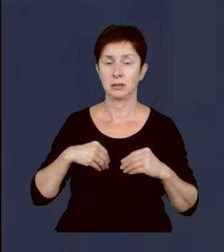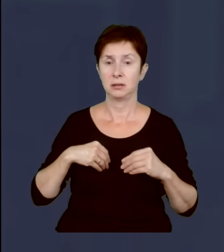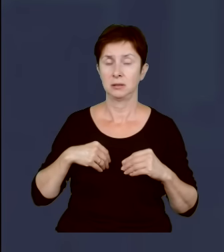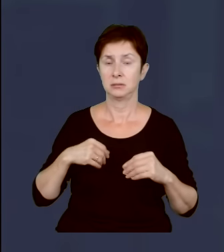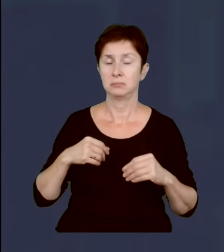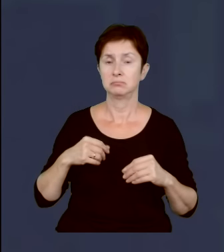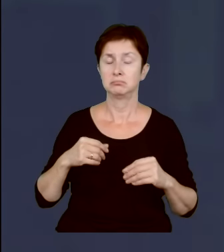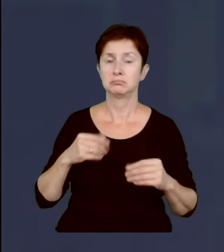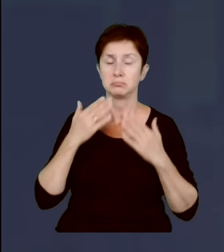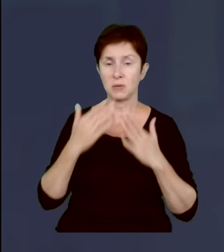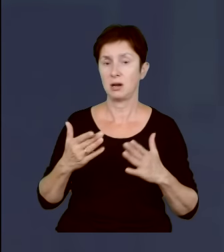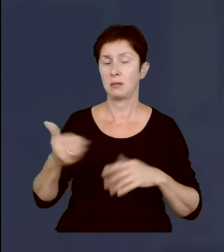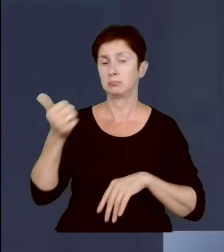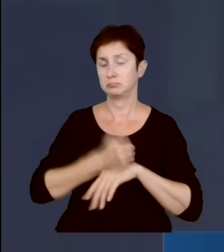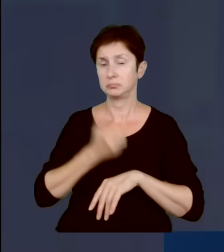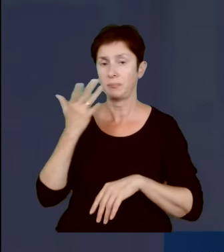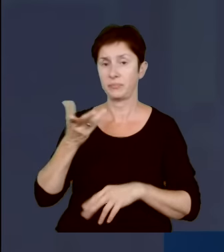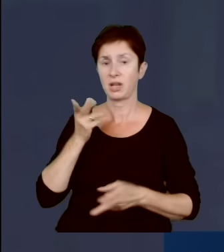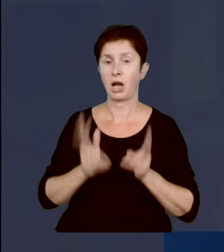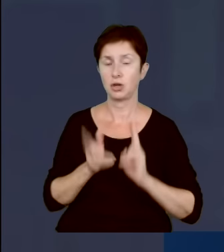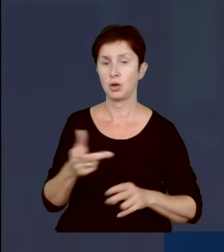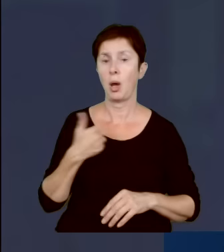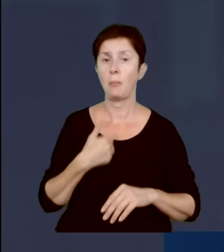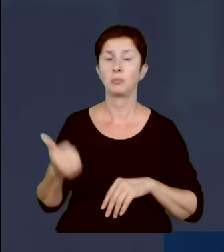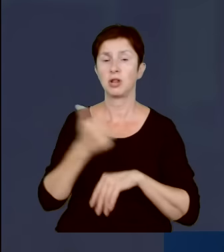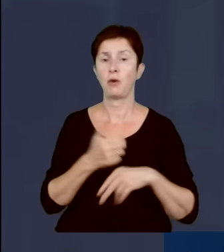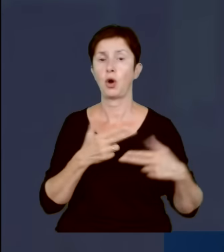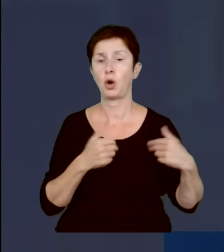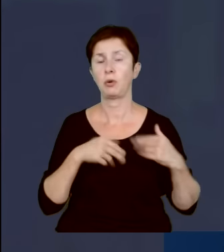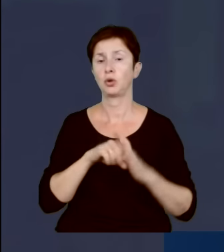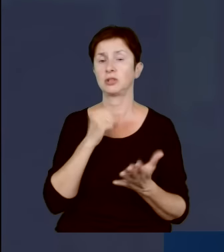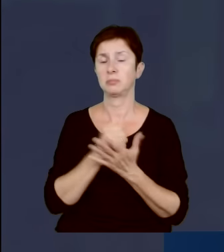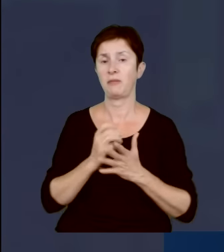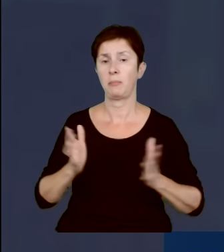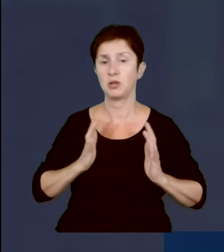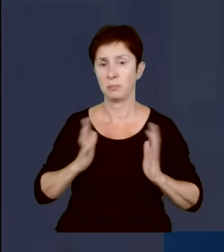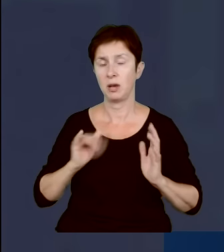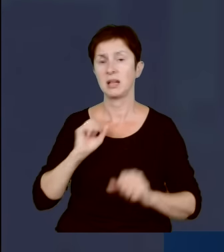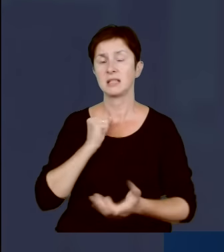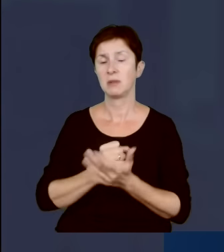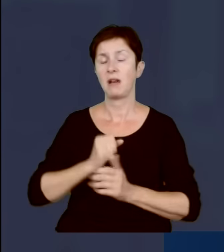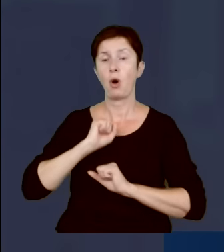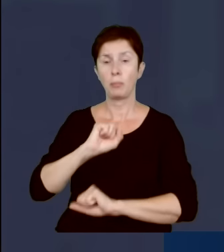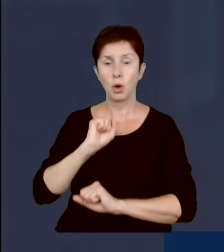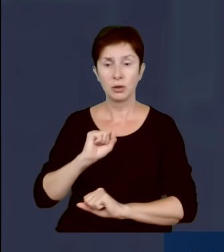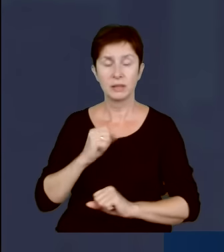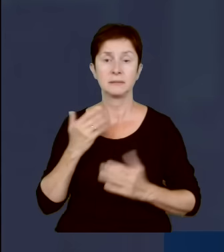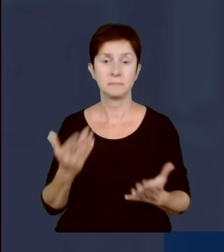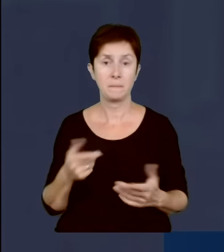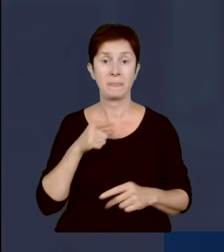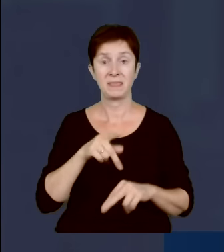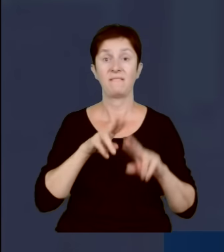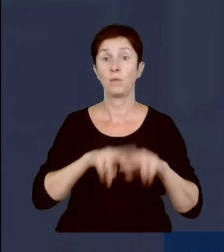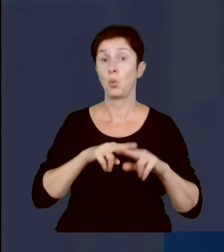Kaczyńskiego. Pan premier Kaczyński był wtedy przewodniczącym Komitetu do Spraw Bezpieczeństwa i Spraw Obronnych. I ten fundusz